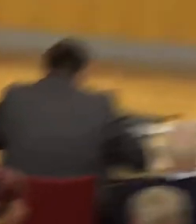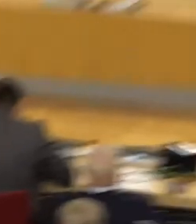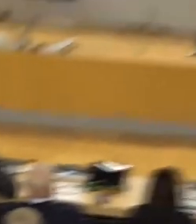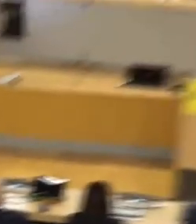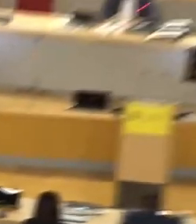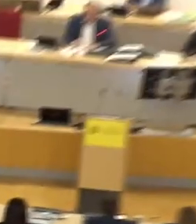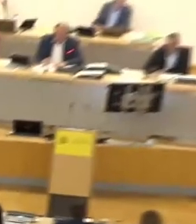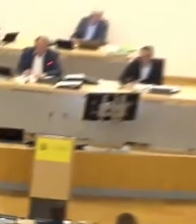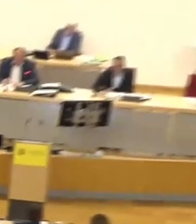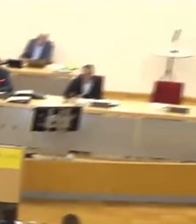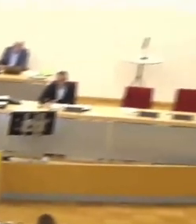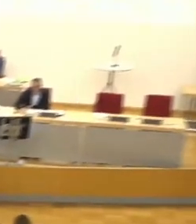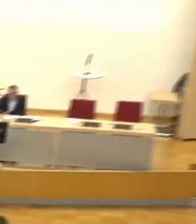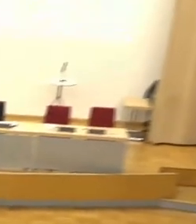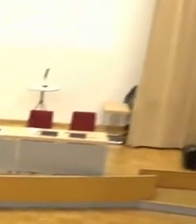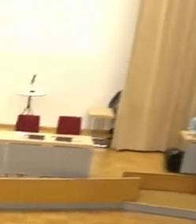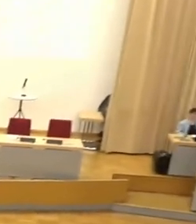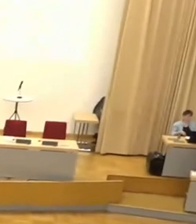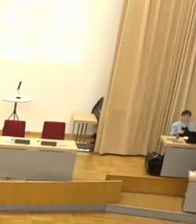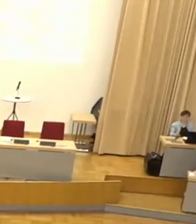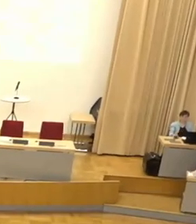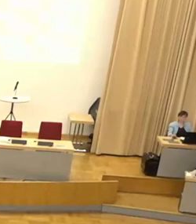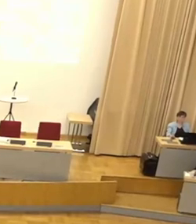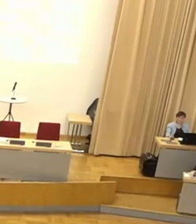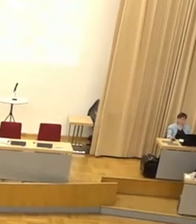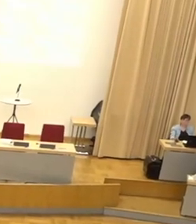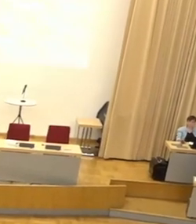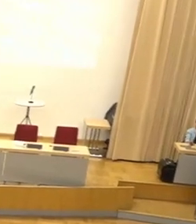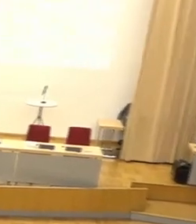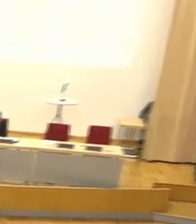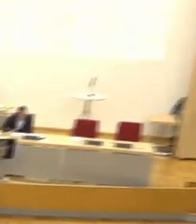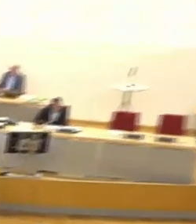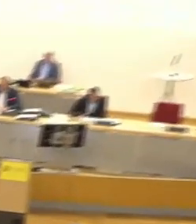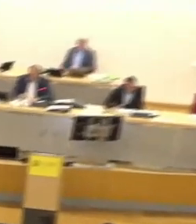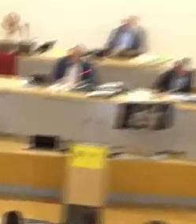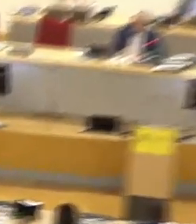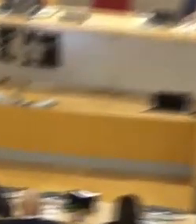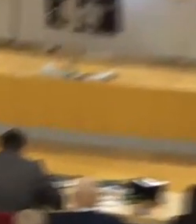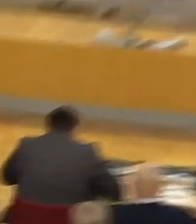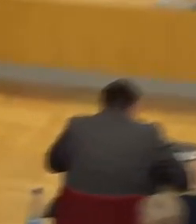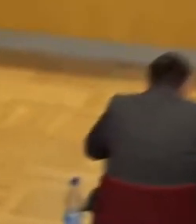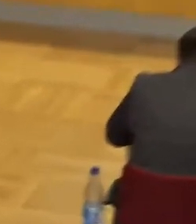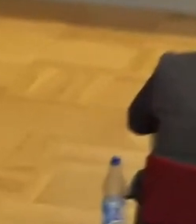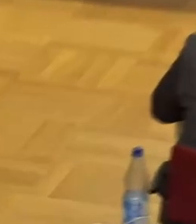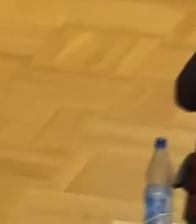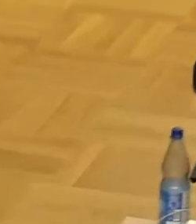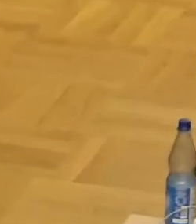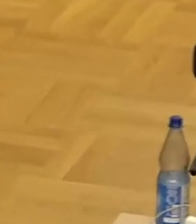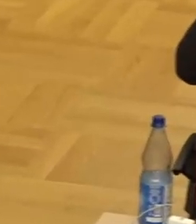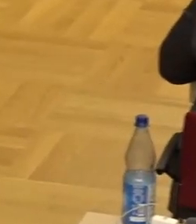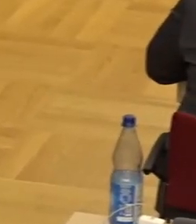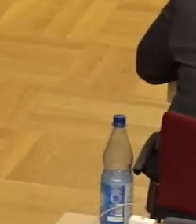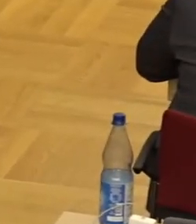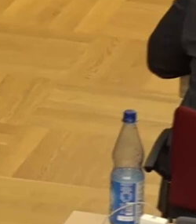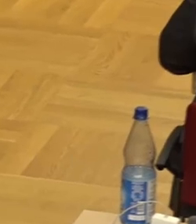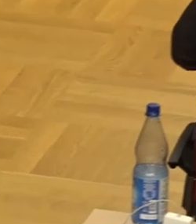so so als nächste Wortmeldung Frau Wagner ja also mir ist jetzt doch persönlich noch mal ein Bedürfnis